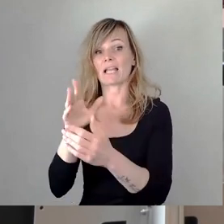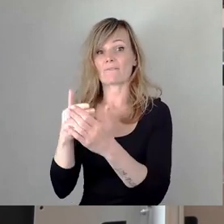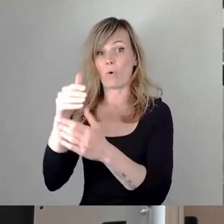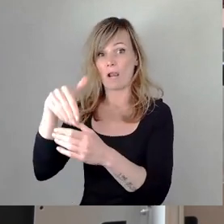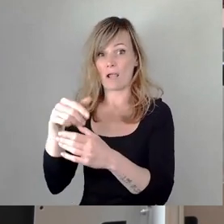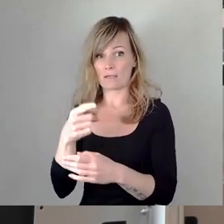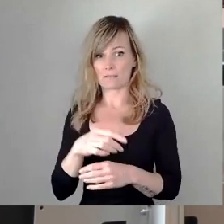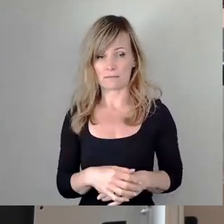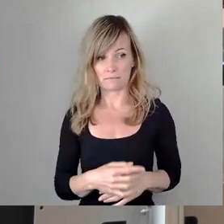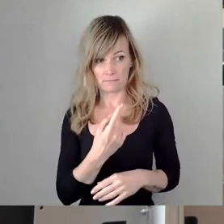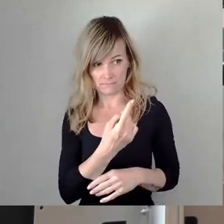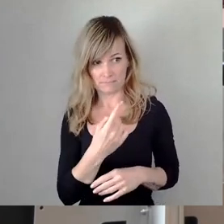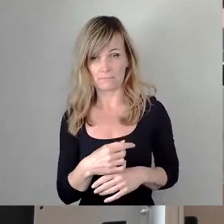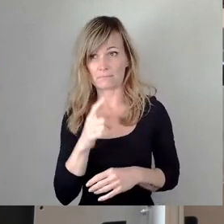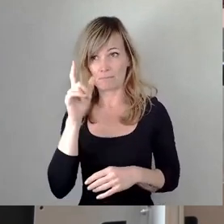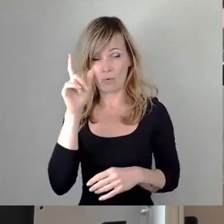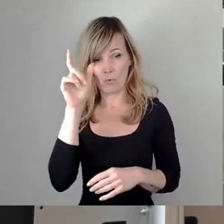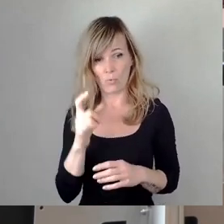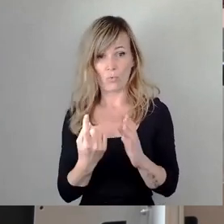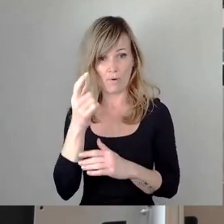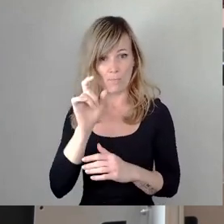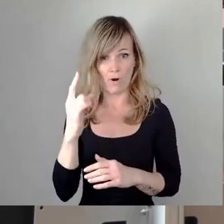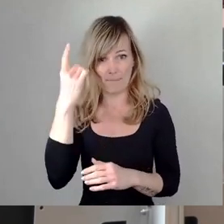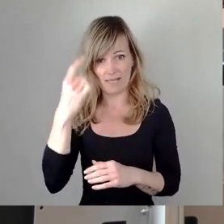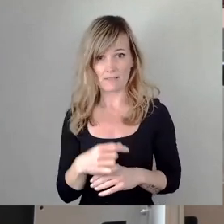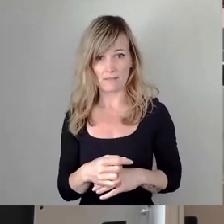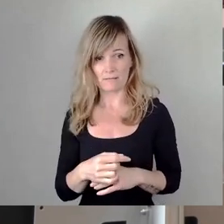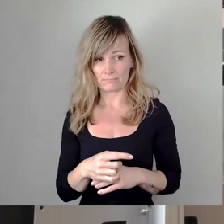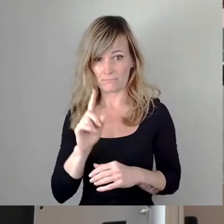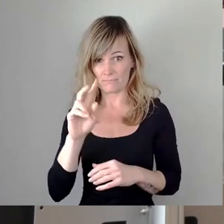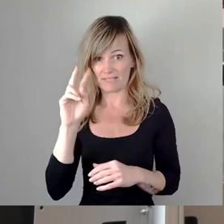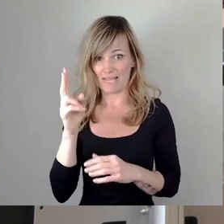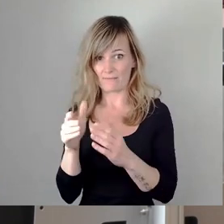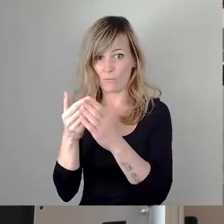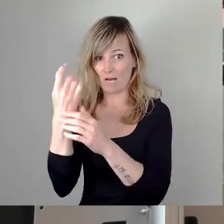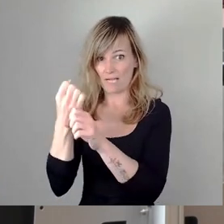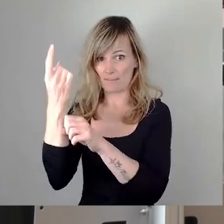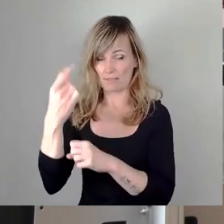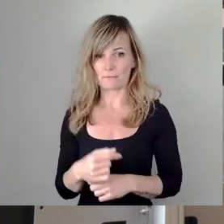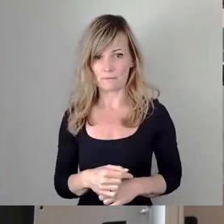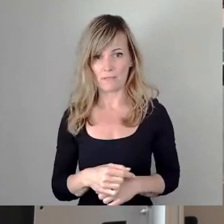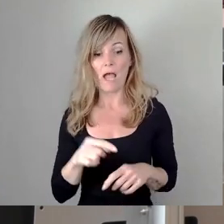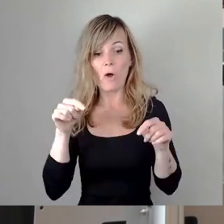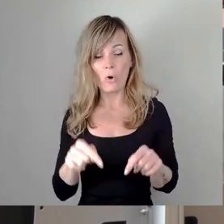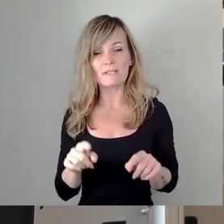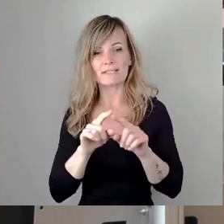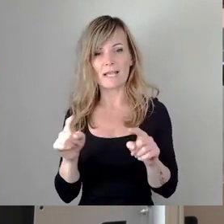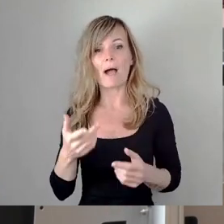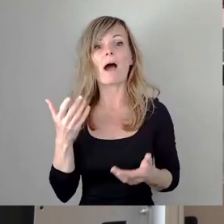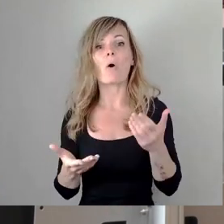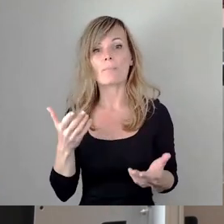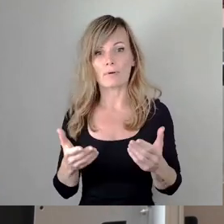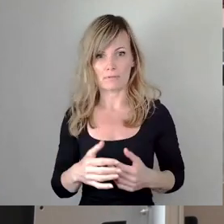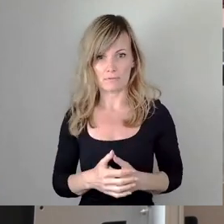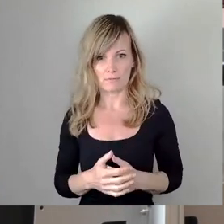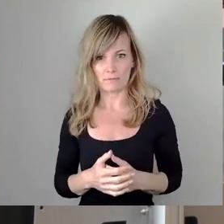Ihnen unterstützten Oberbürgermeisters. Es geht heute um das Ob. Wie bereits vor einem